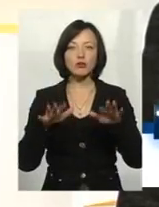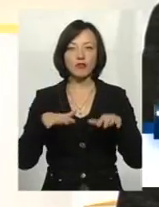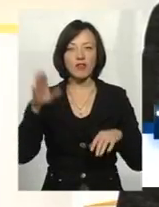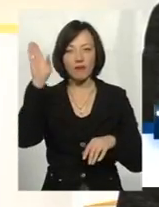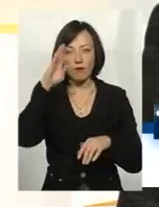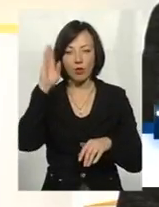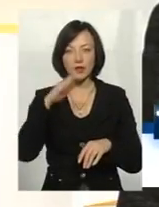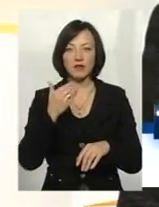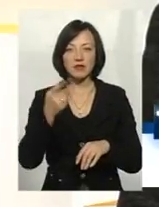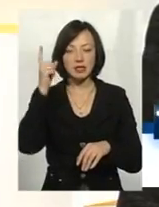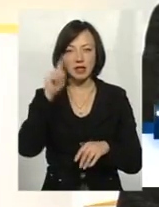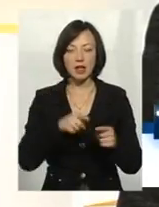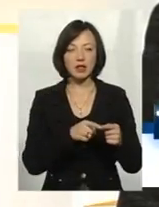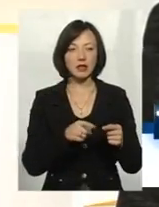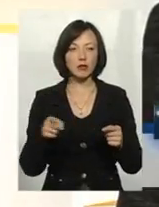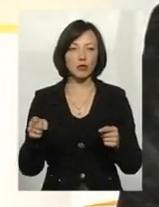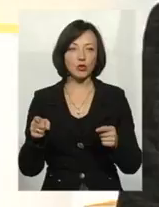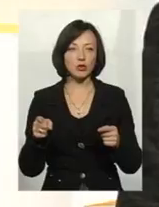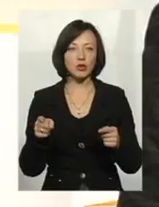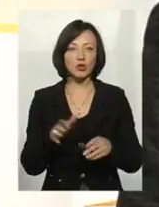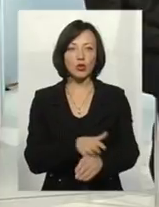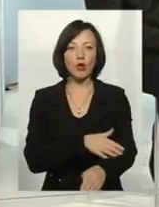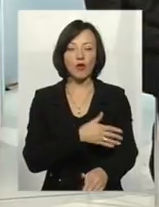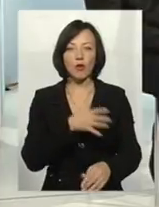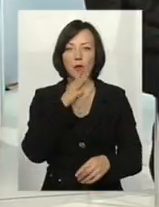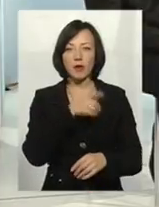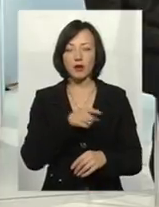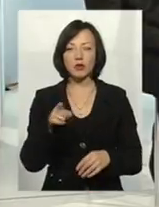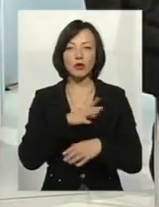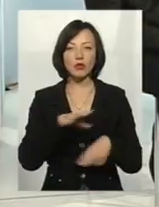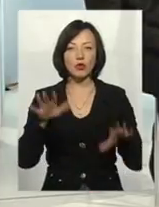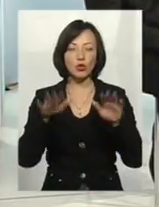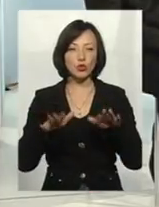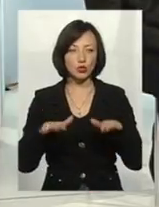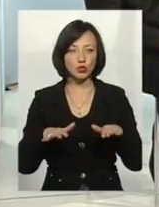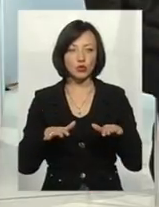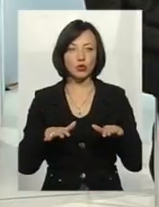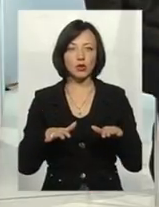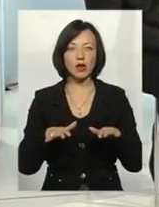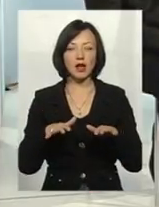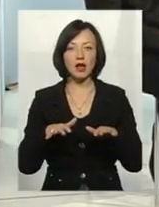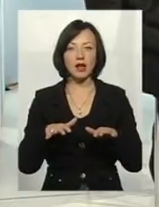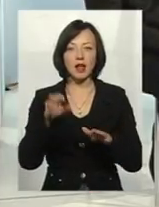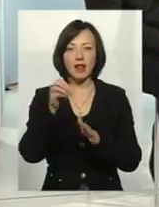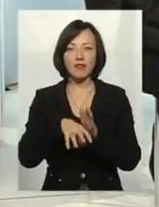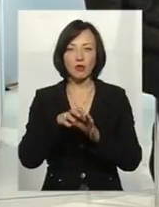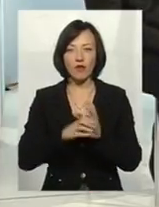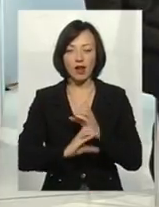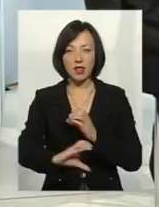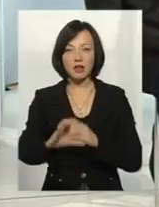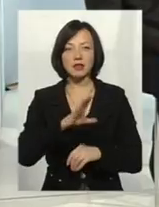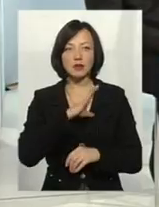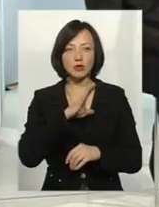Як ви знаєте, на протязі довго періоду не було дощу, лівної каналізації були